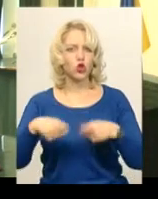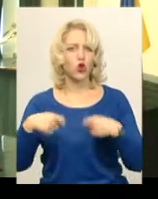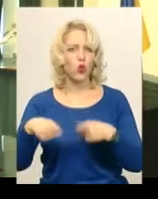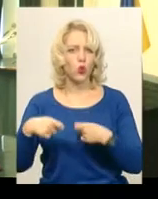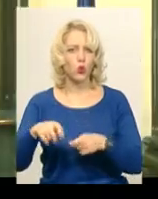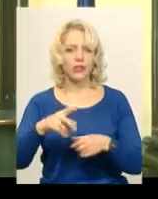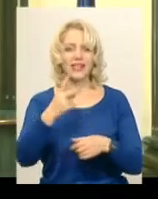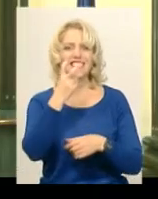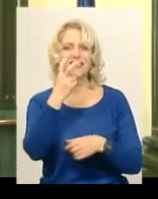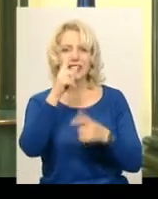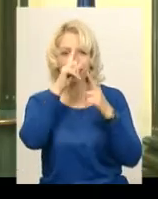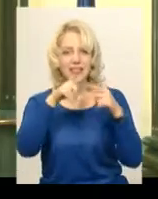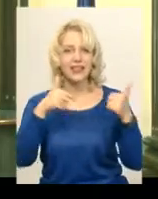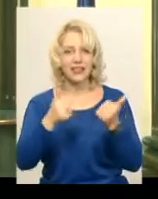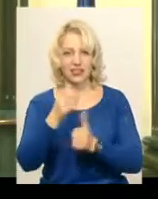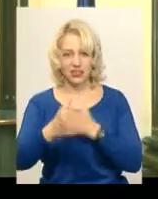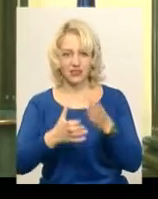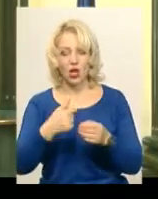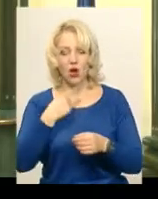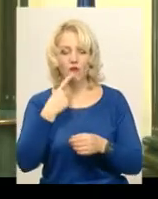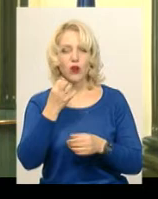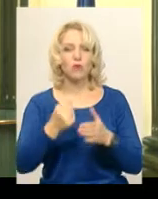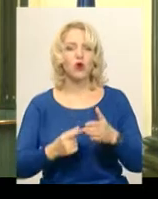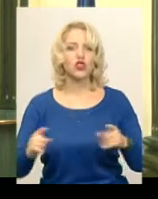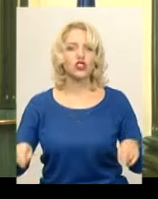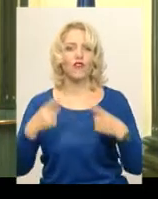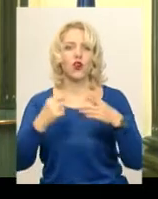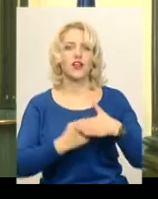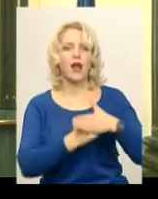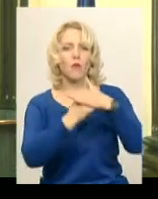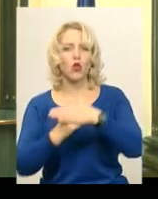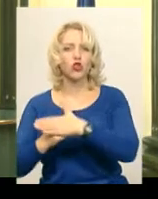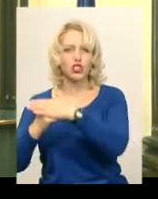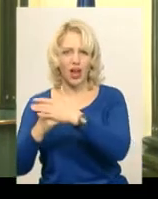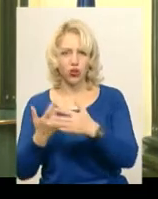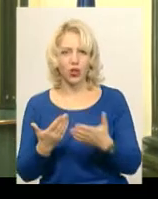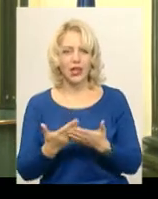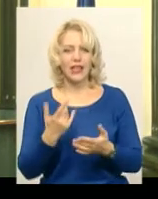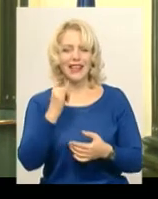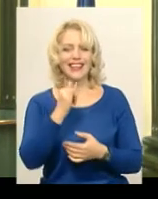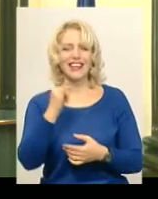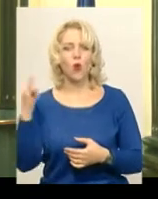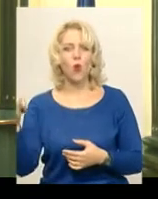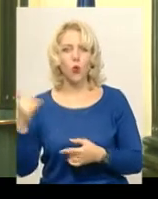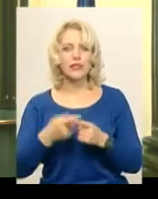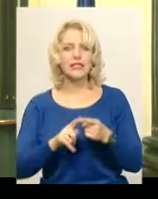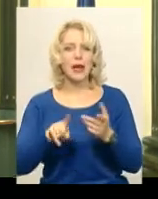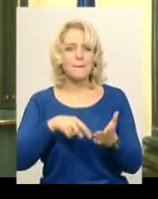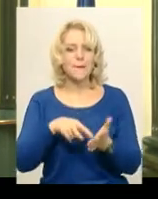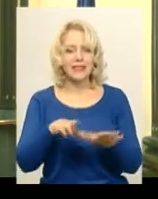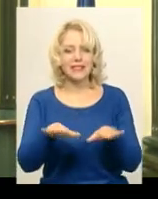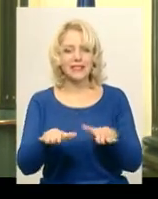країнами світ. Говоримо про створення площадок, в ІУ це, скажімо, окреме місце